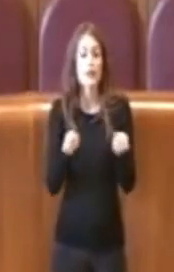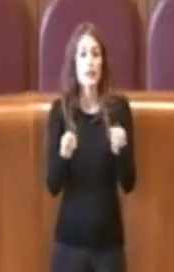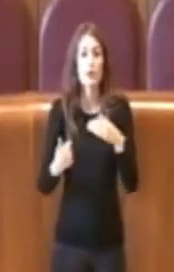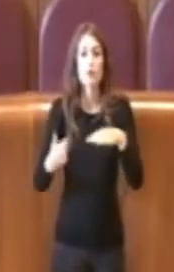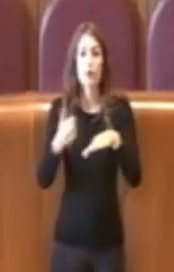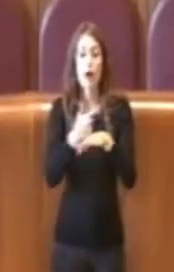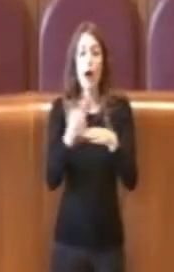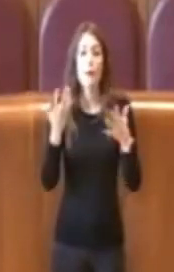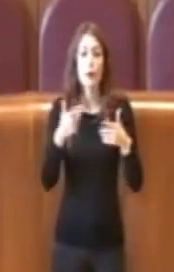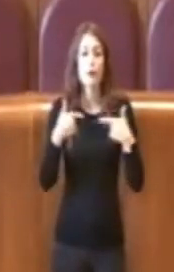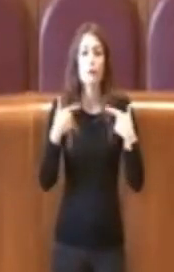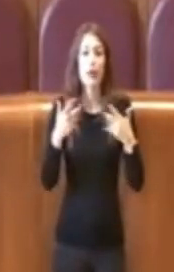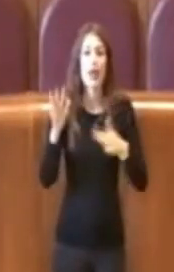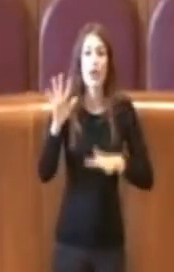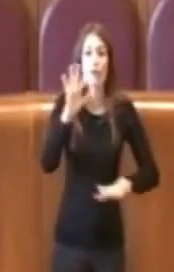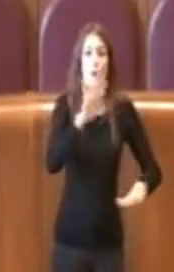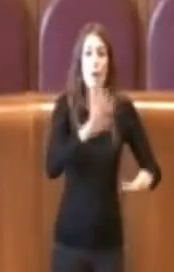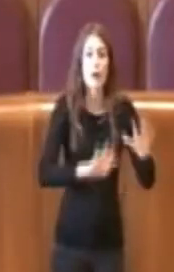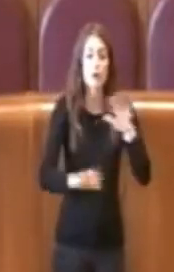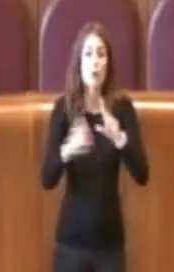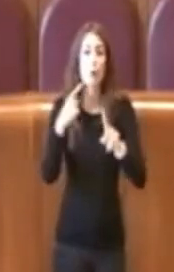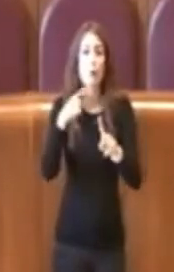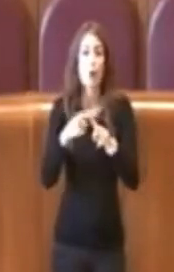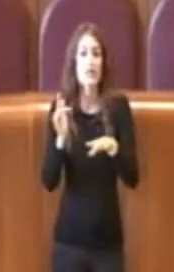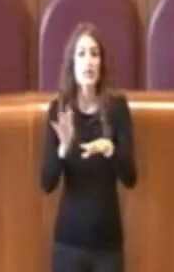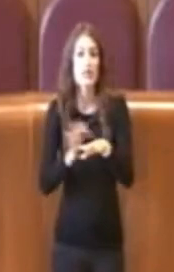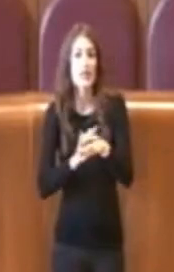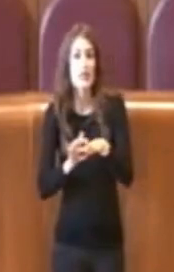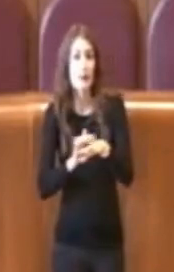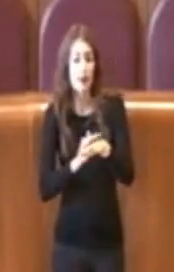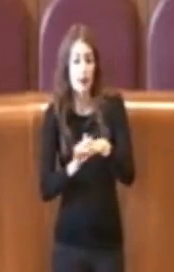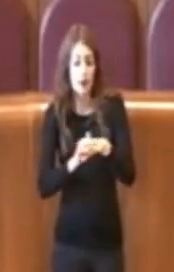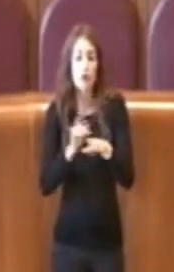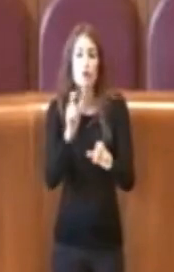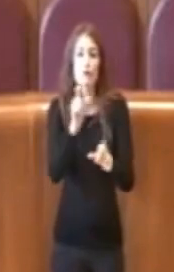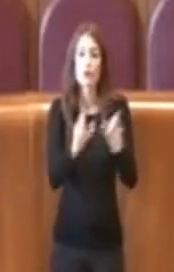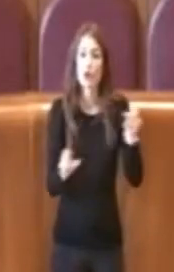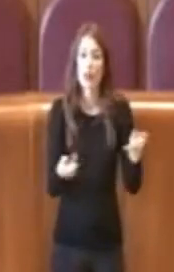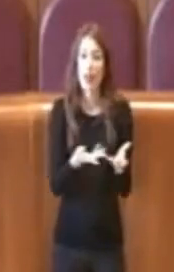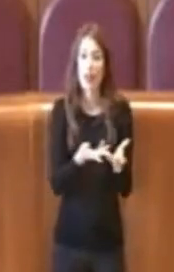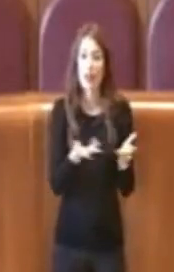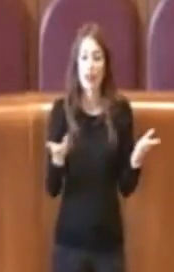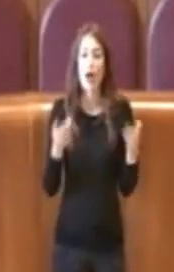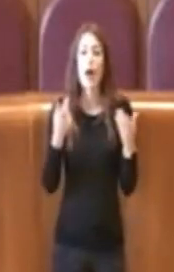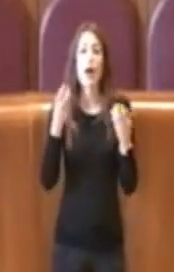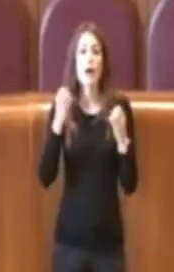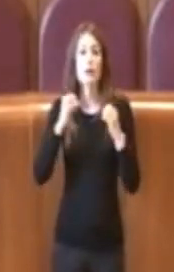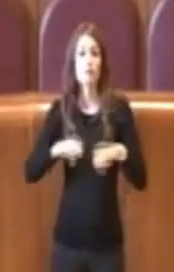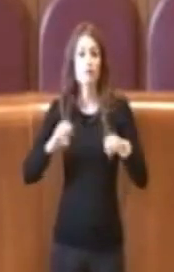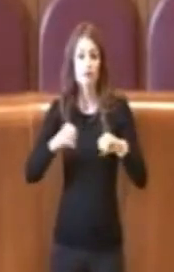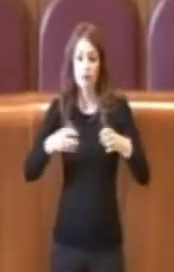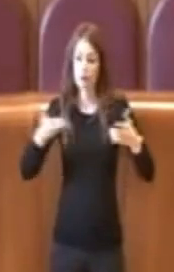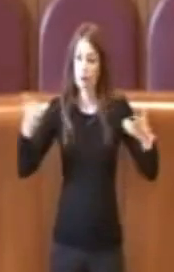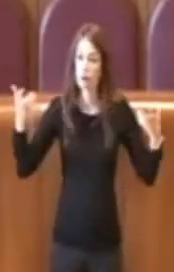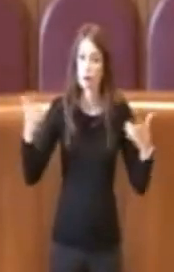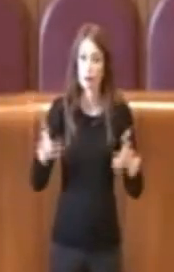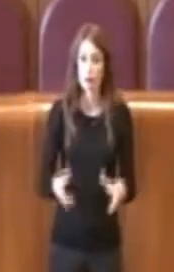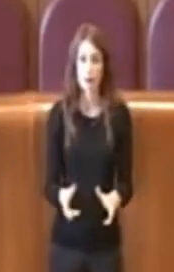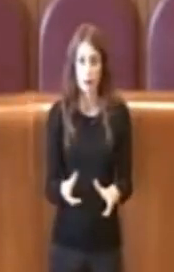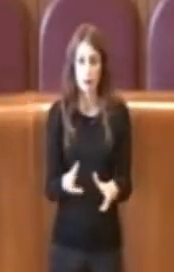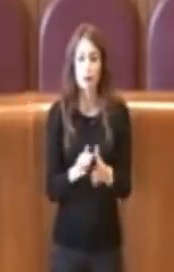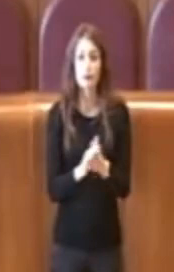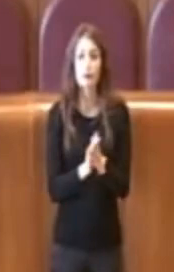informazione e di sensibilizzazione dei cittadini per la riduzione dei rifiuti,